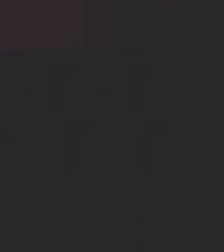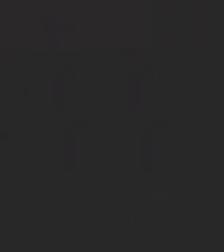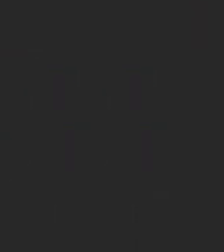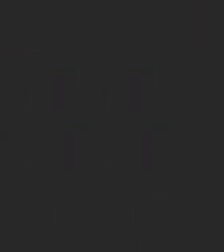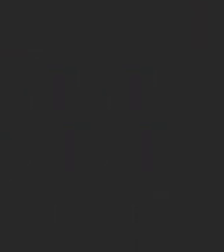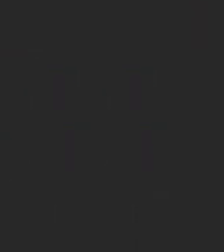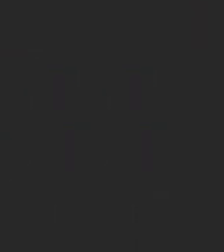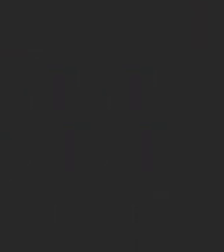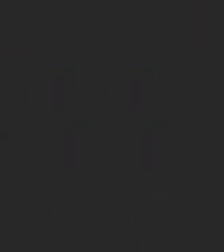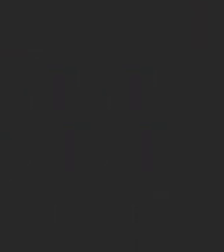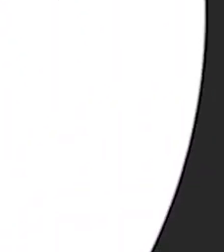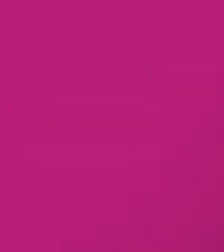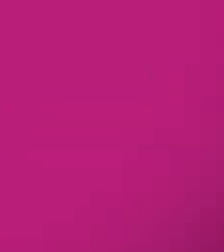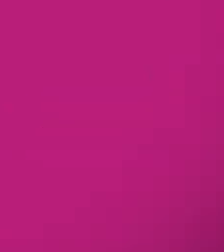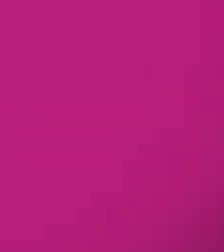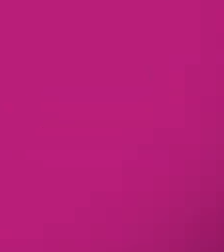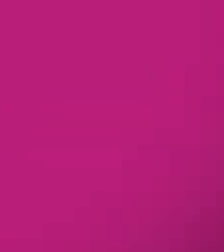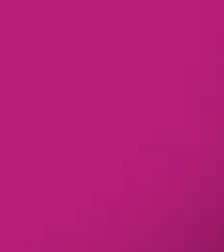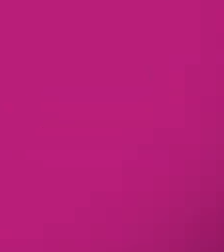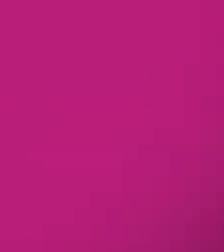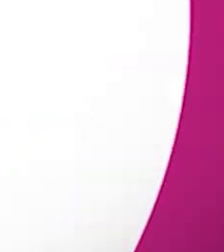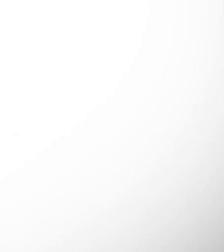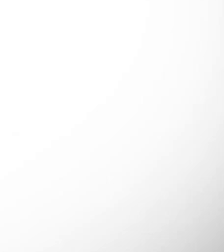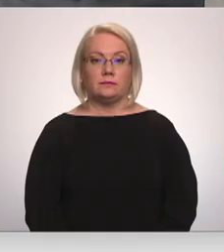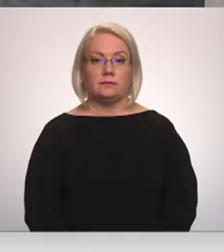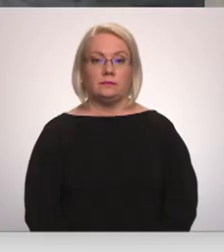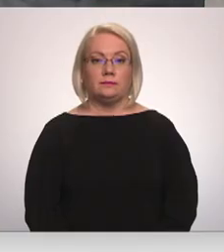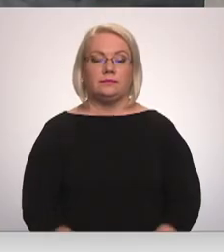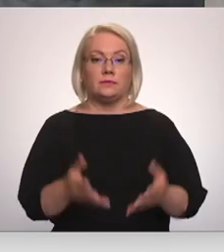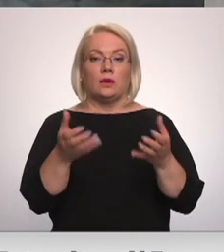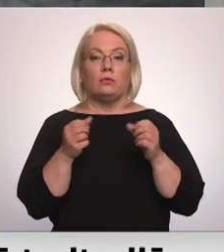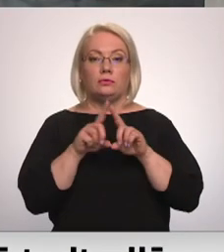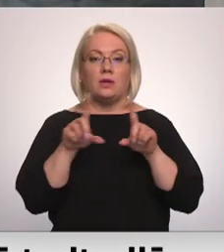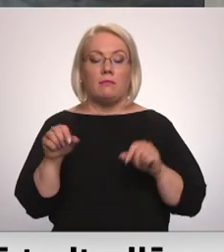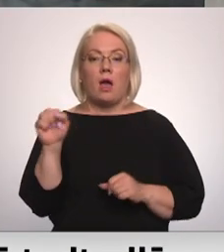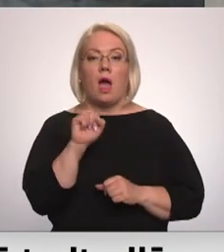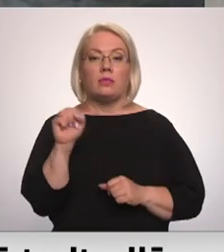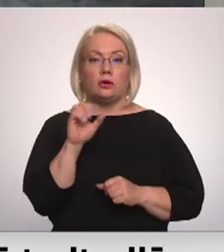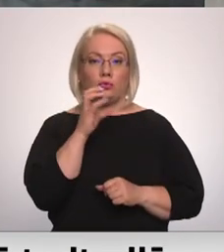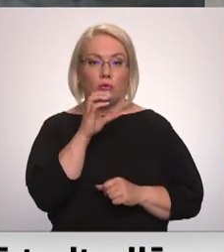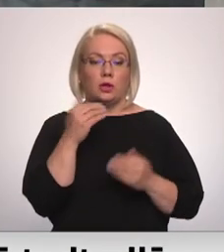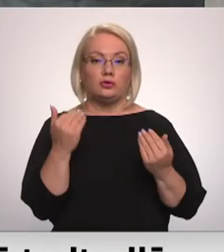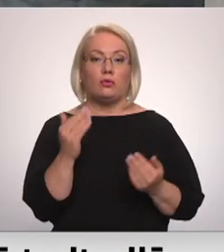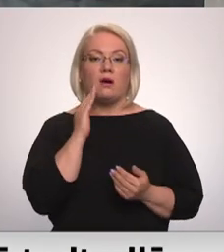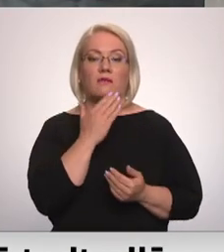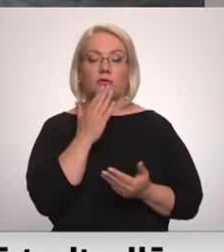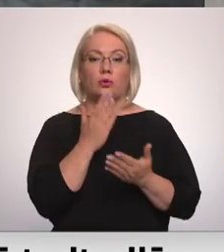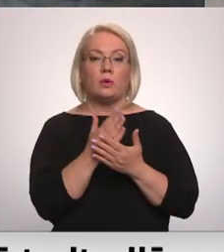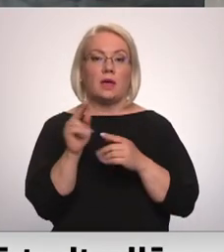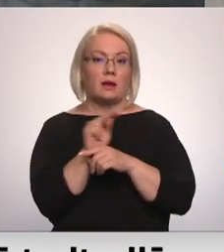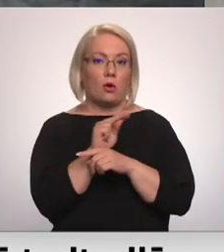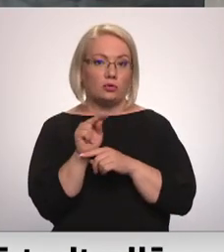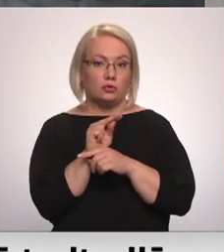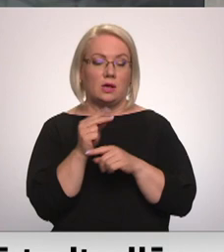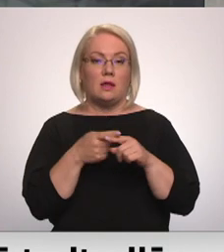Re! Viss ēters ir te! Uzņēmumā ādaž ūdens šovasar notiek rekonstrukcijas